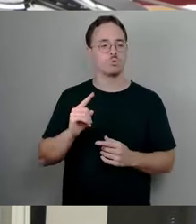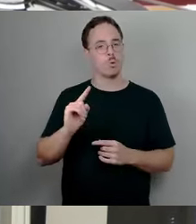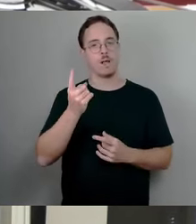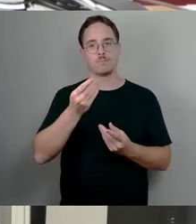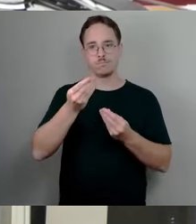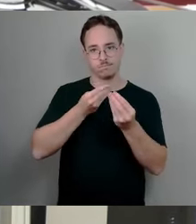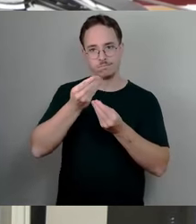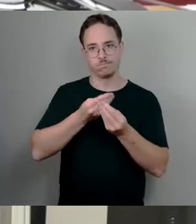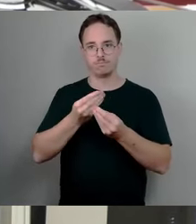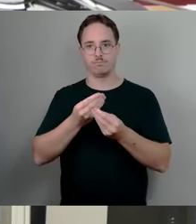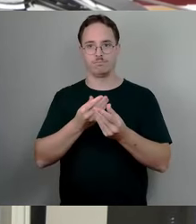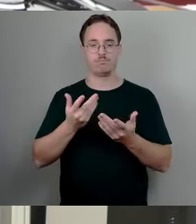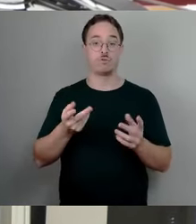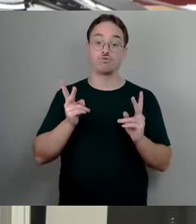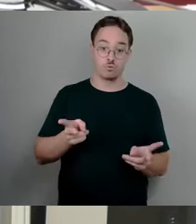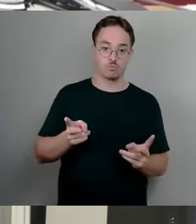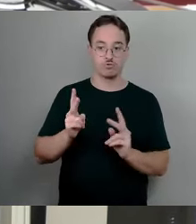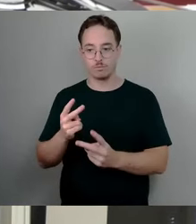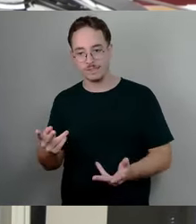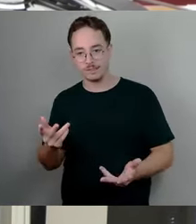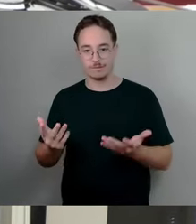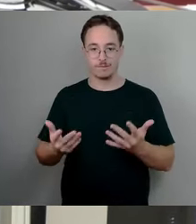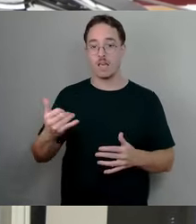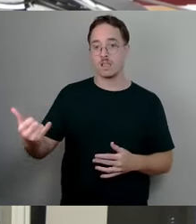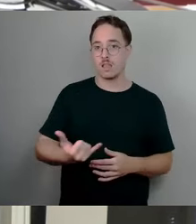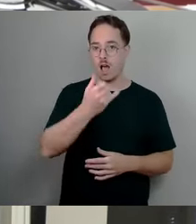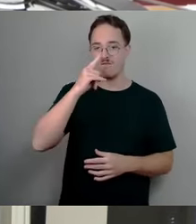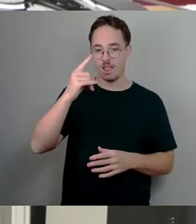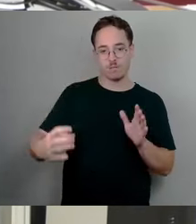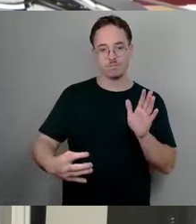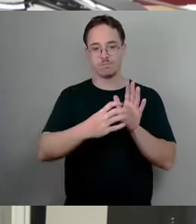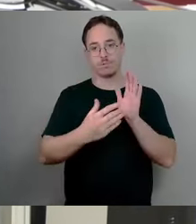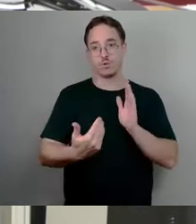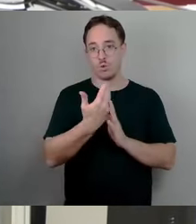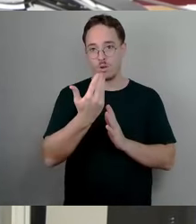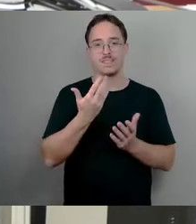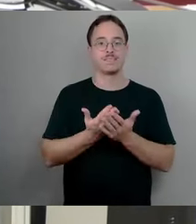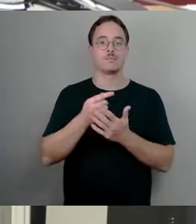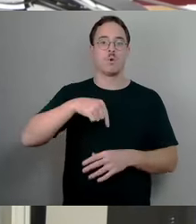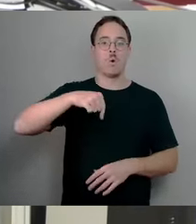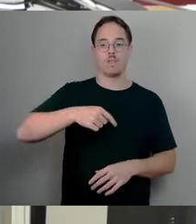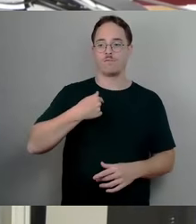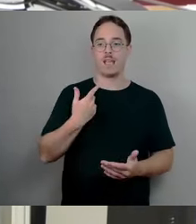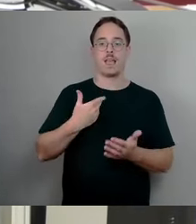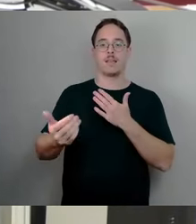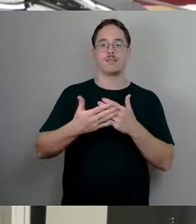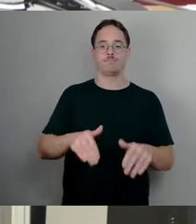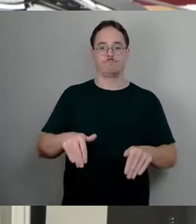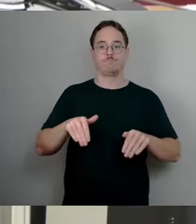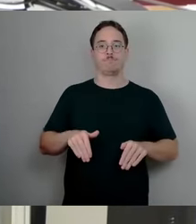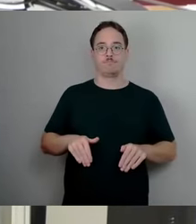Höhe, in welchem Jahr passiert das. Deswegen werden wir uns heute enthalten. Aber Steuern sind dazu da, um